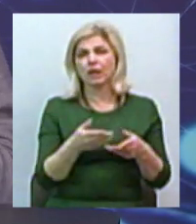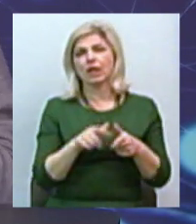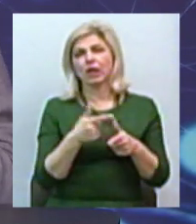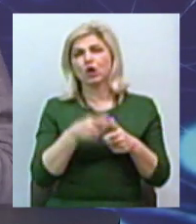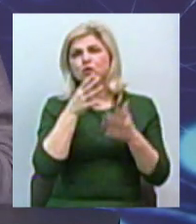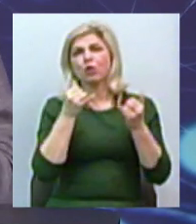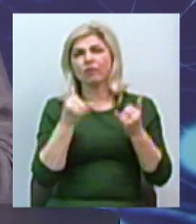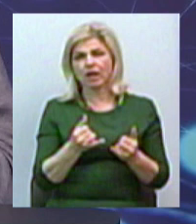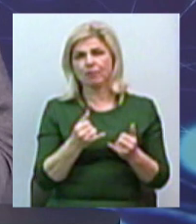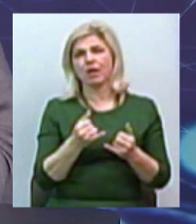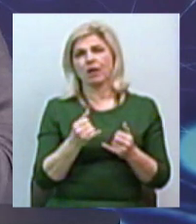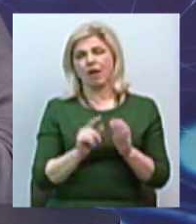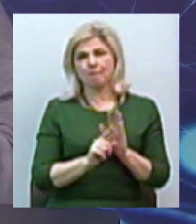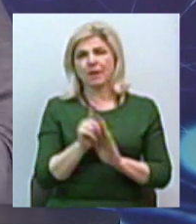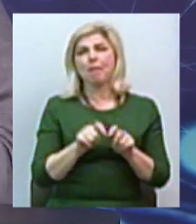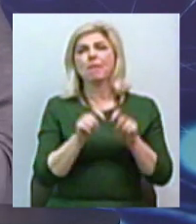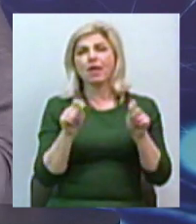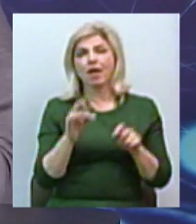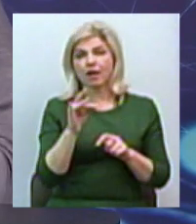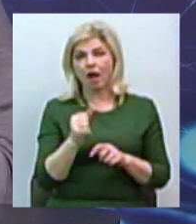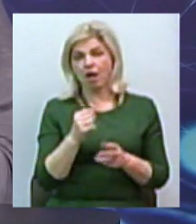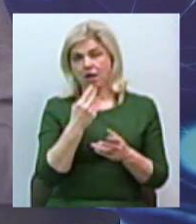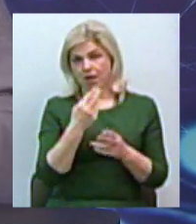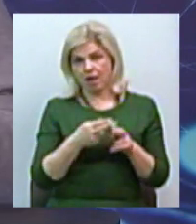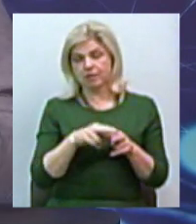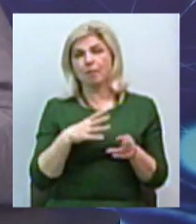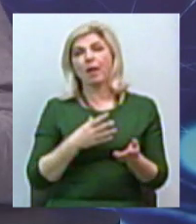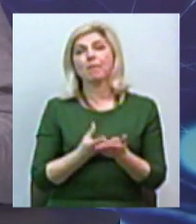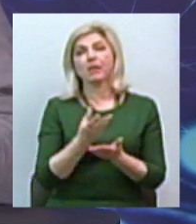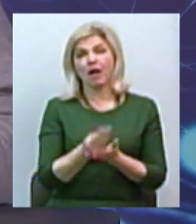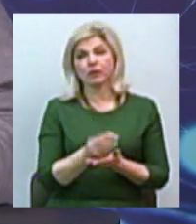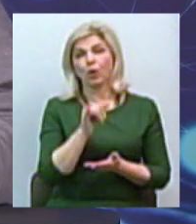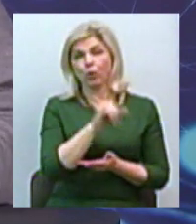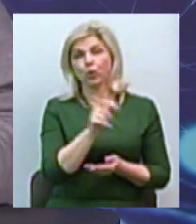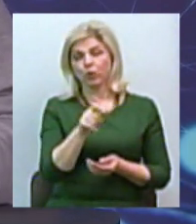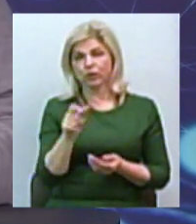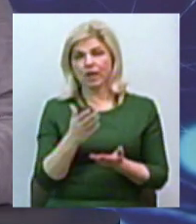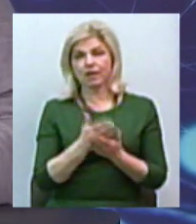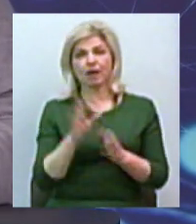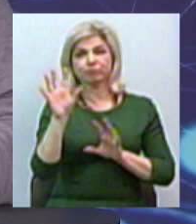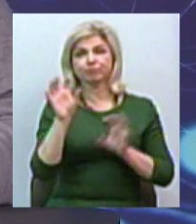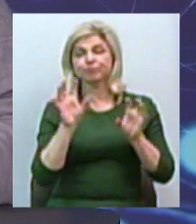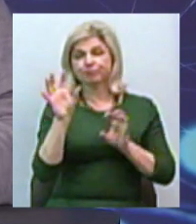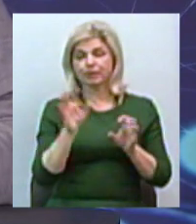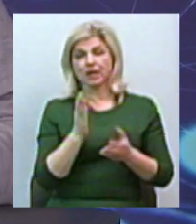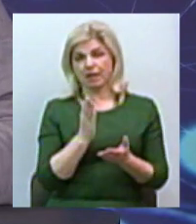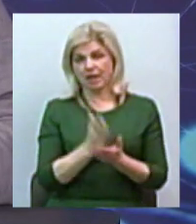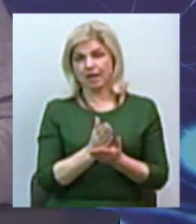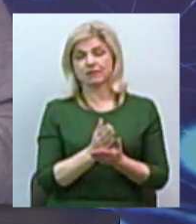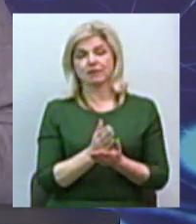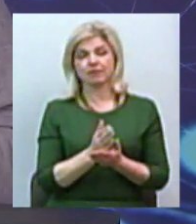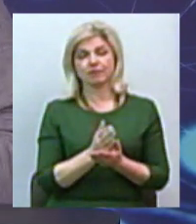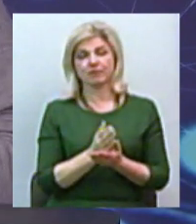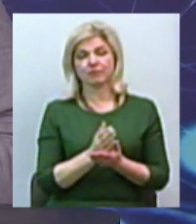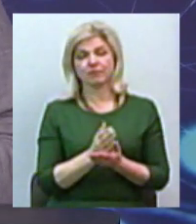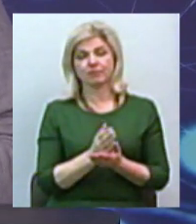фільмів, прем'єр-показів, чи так, ці канали, як правило, були платні, то в людей вже є приймачі із карт-рідером,